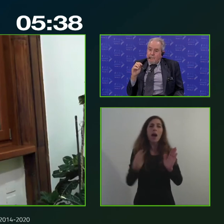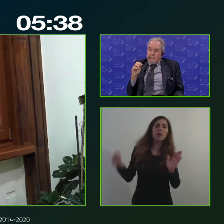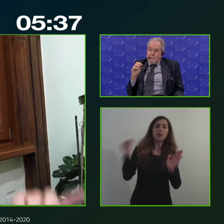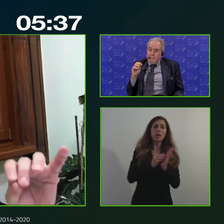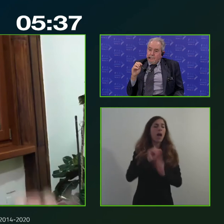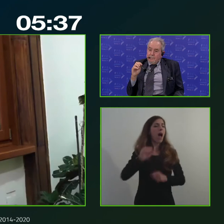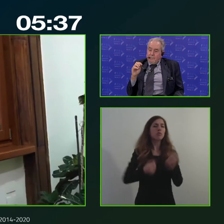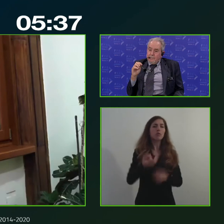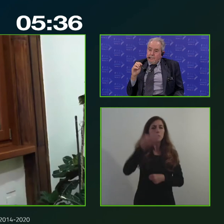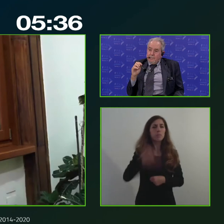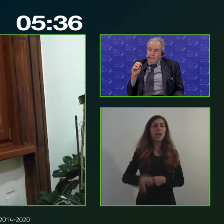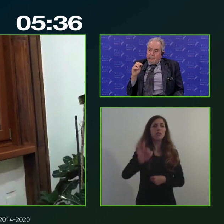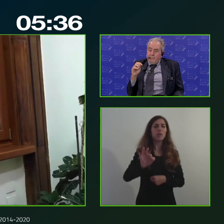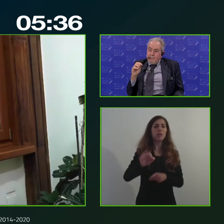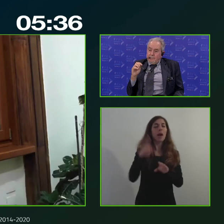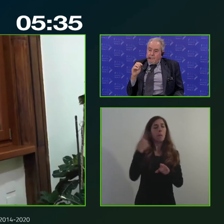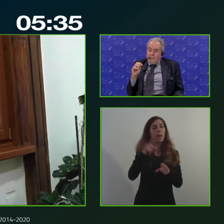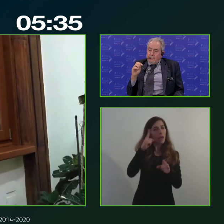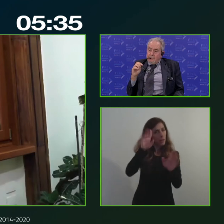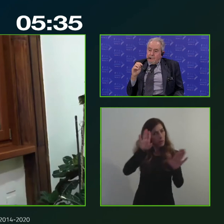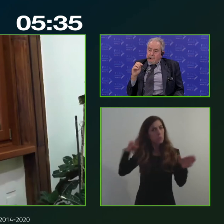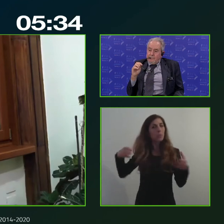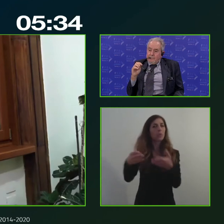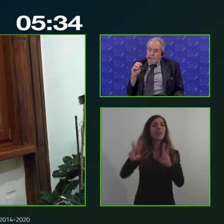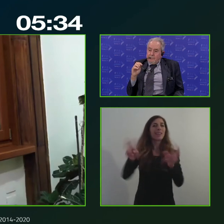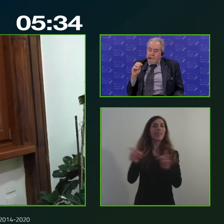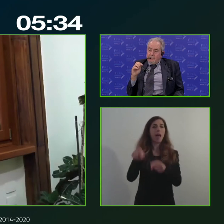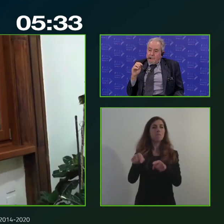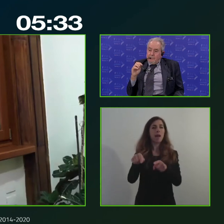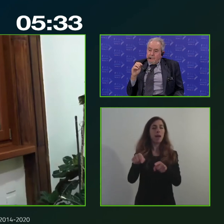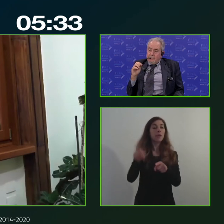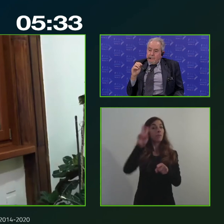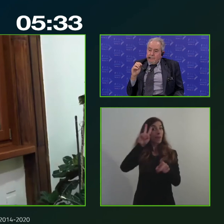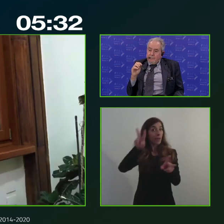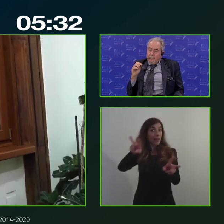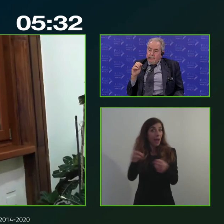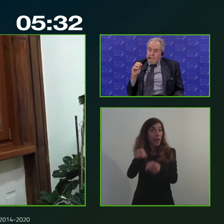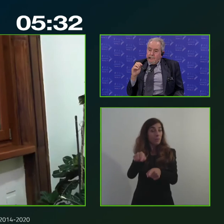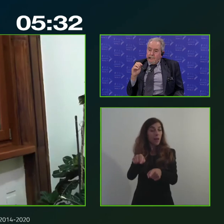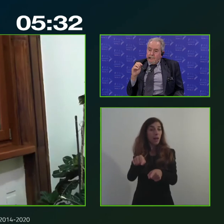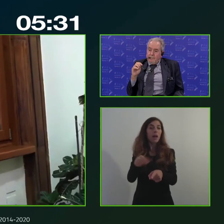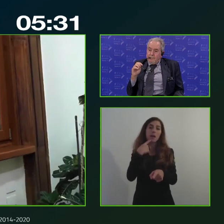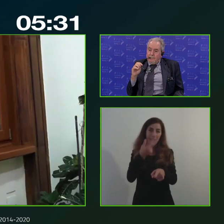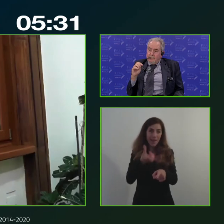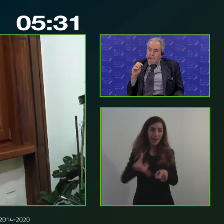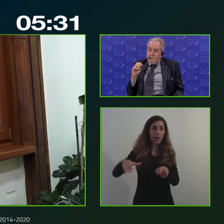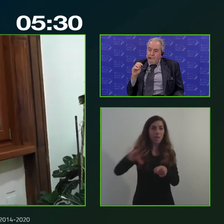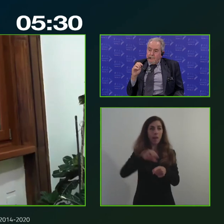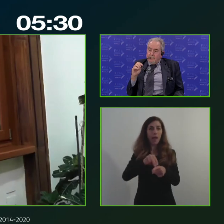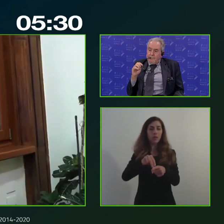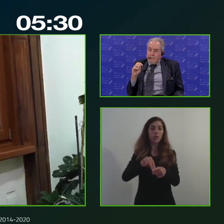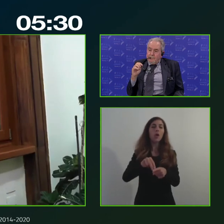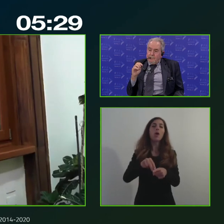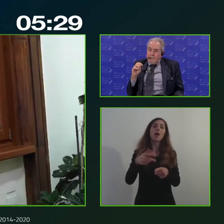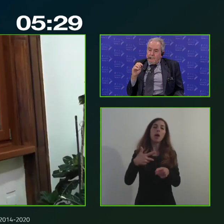di dedicarla esclusivamente a questo tema a questo tema che è un tema ripeto ancora così come è emerso anche dalla